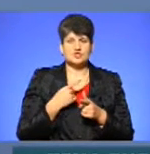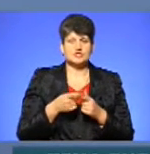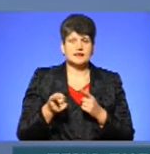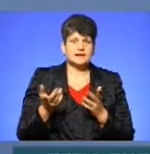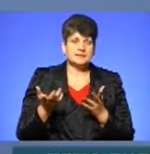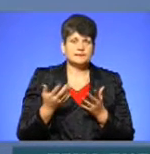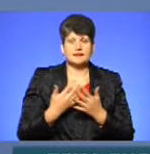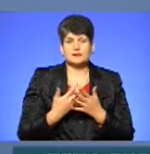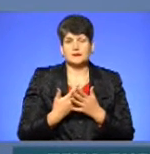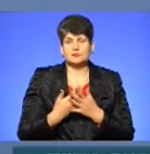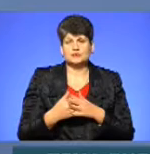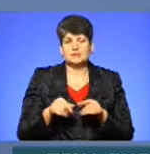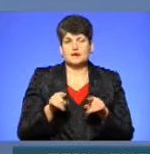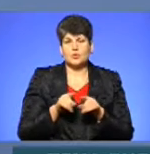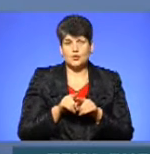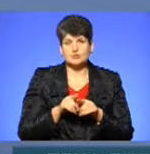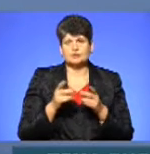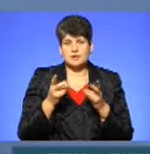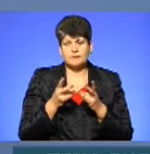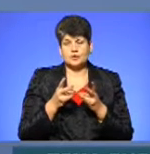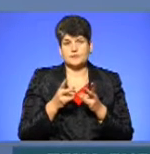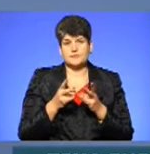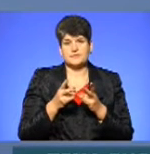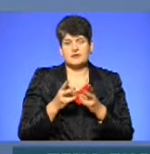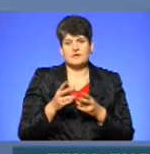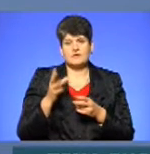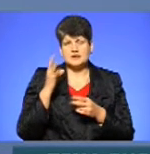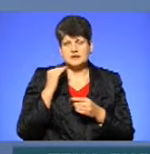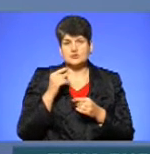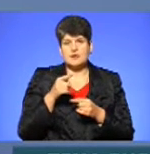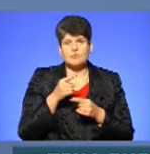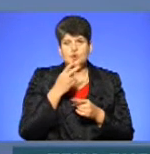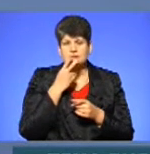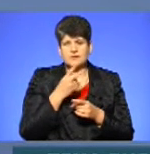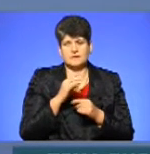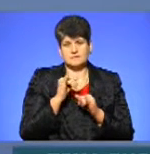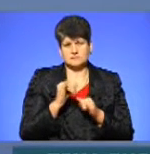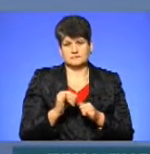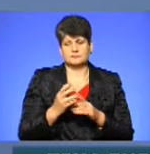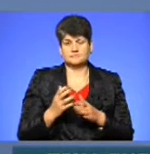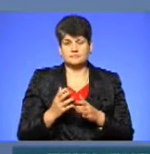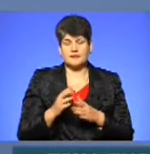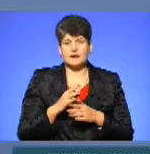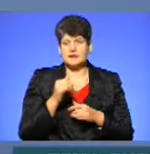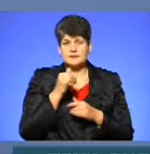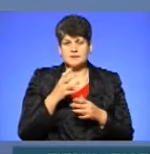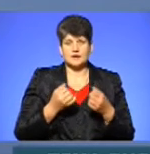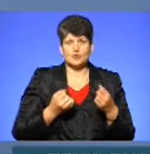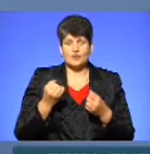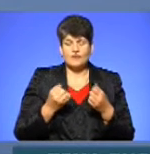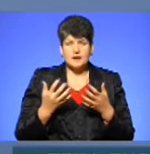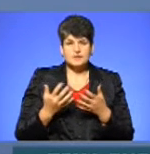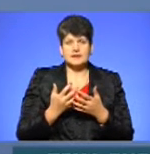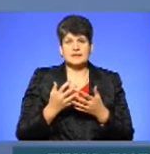мабуть також потрібно зважати, що там освітленість не така добра, не впорався з керуваннями, дотримував